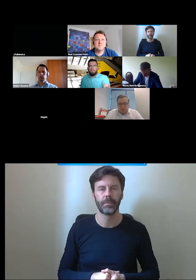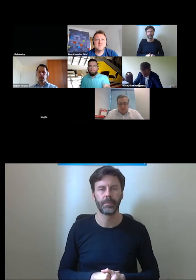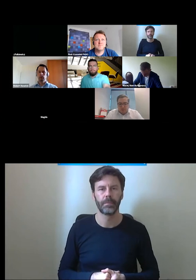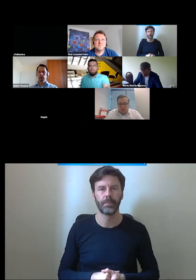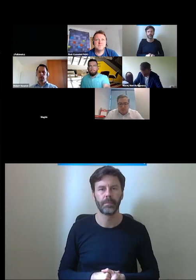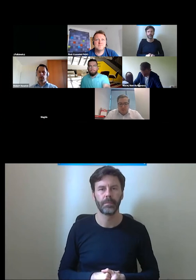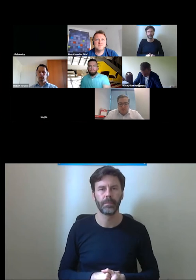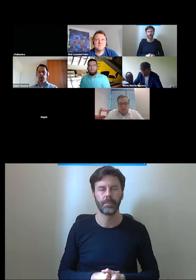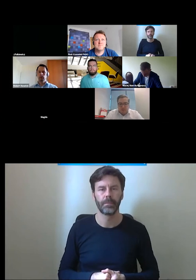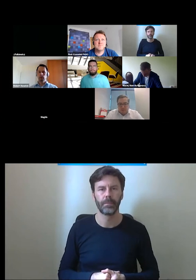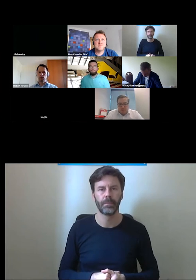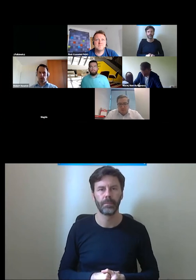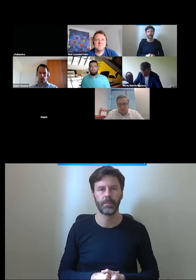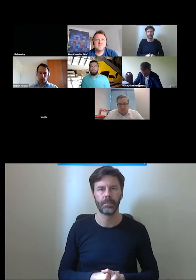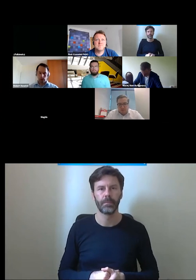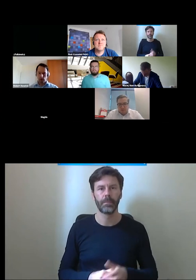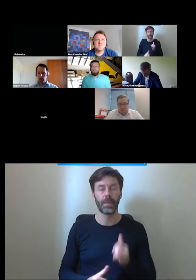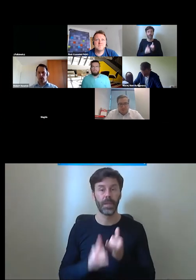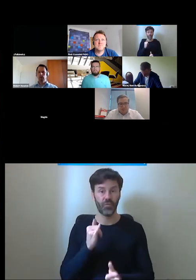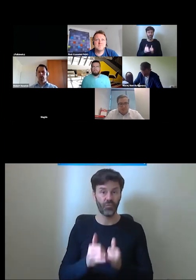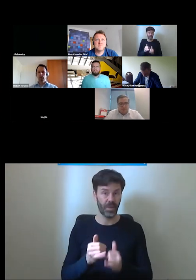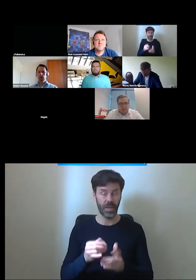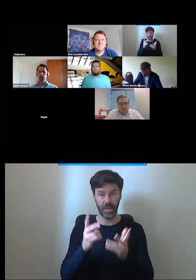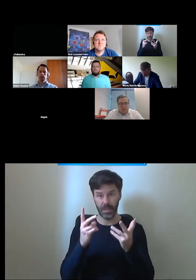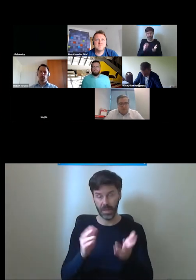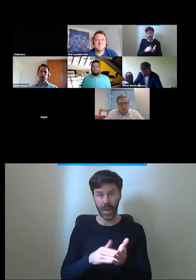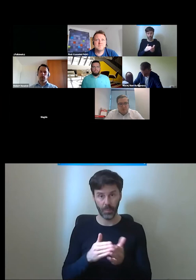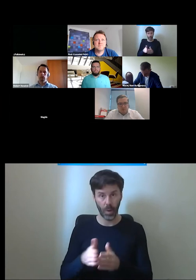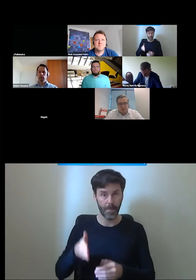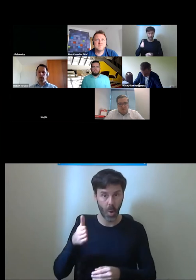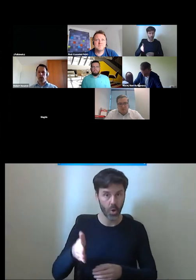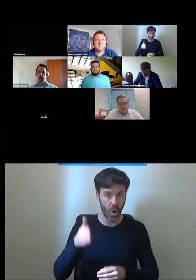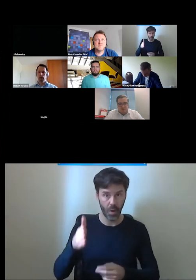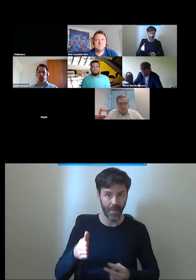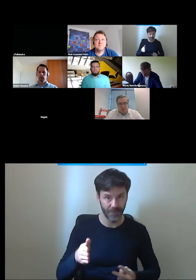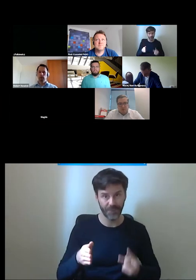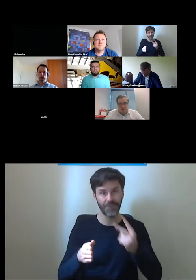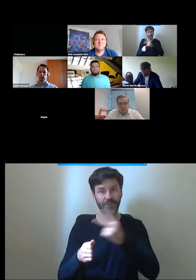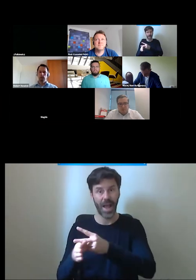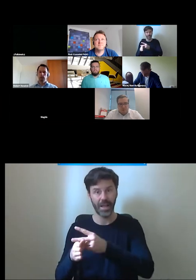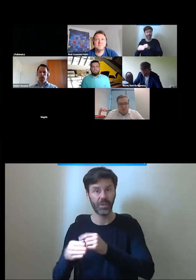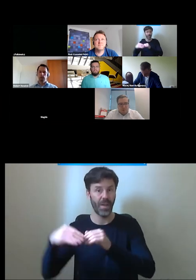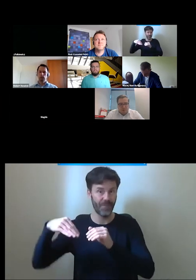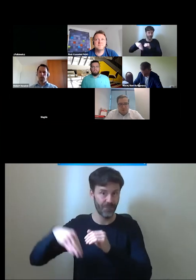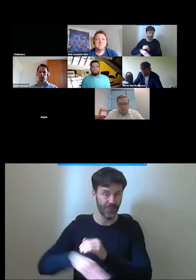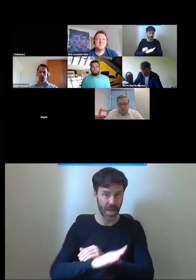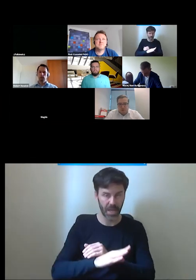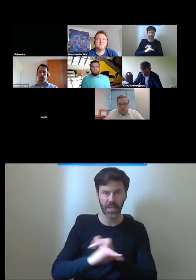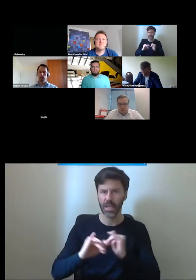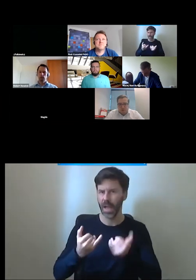samym momencie wejścia i wyjścia z pociągu to jak Państwo wiecie na polskiej sieci kolejowej mamy różne